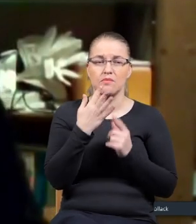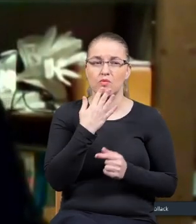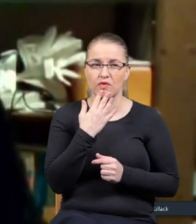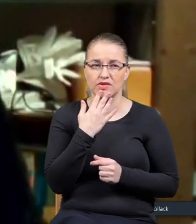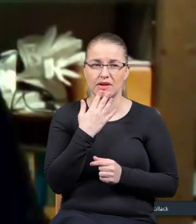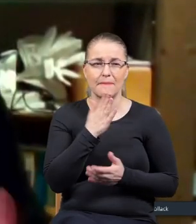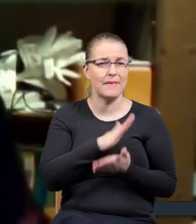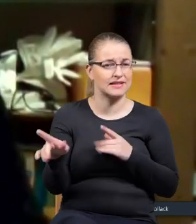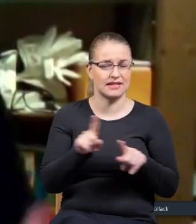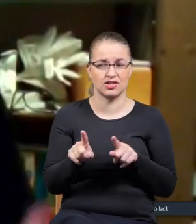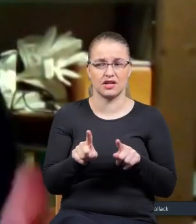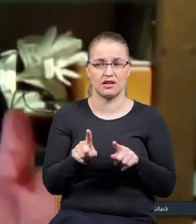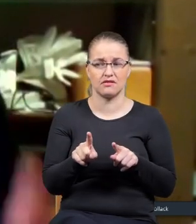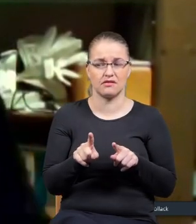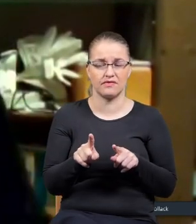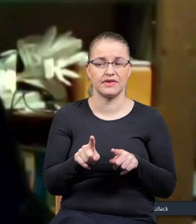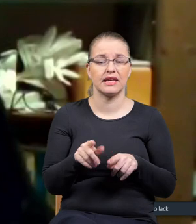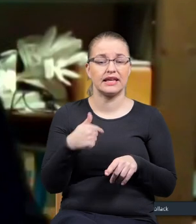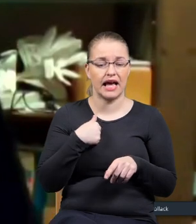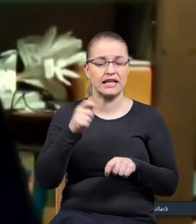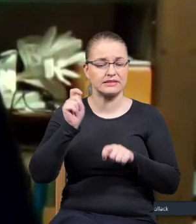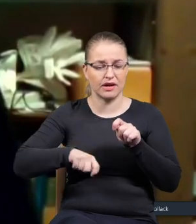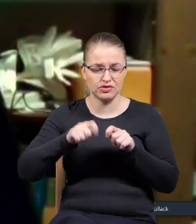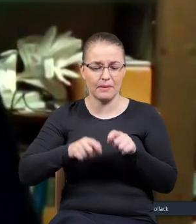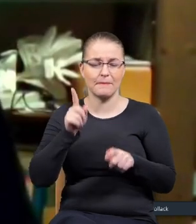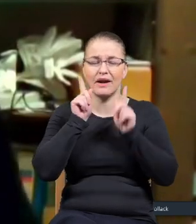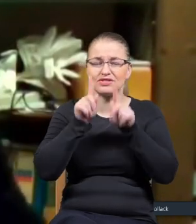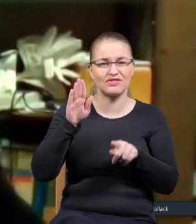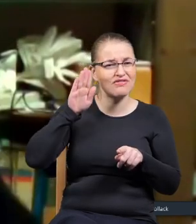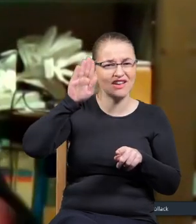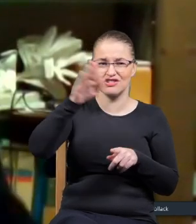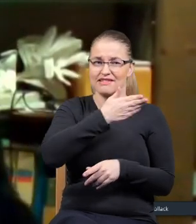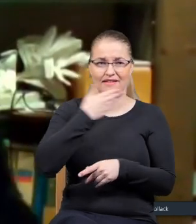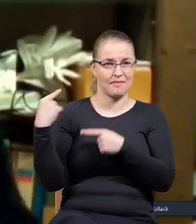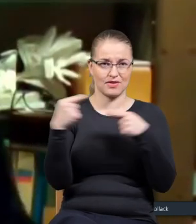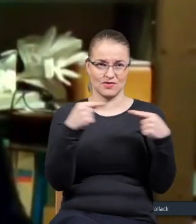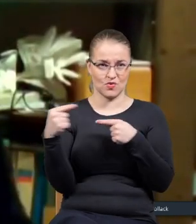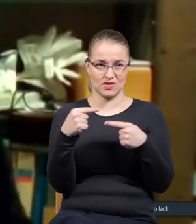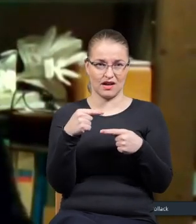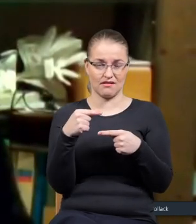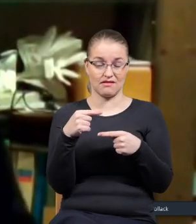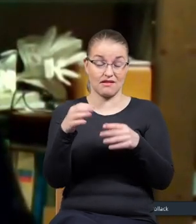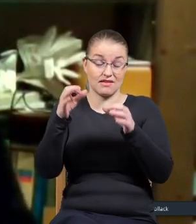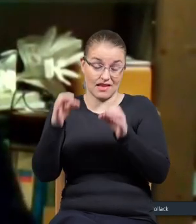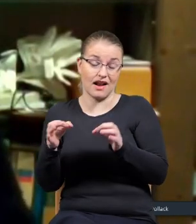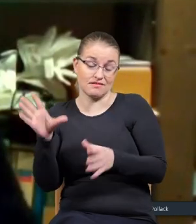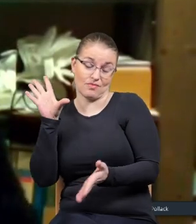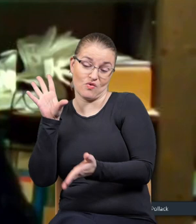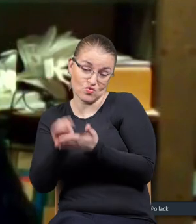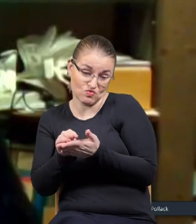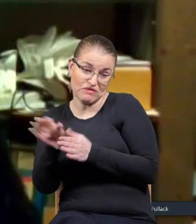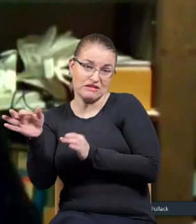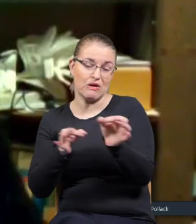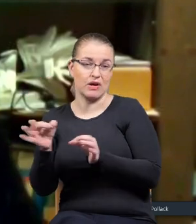Beznadziejne to było, prawda? Z prawdziwym nazistą nie ma dyskusji. I teraz znowu mamy to. A to są ludzie